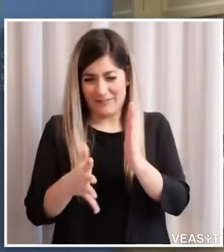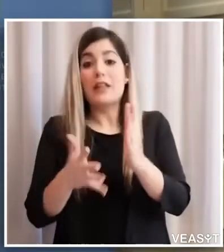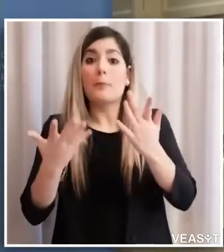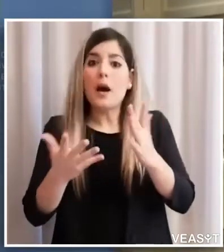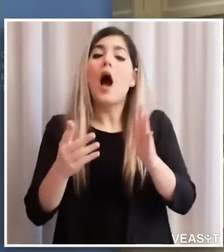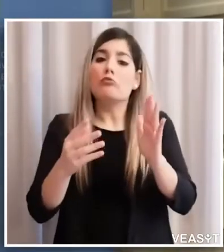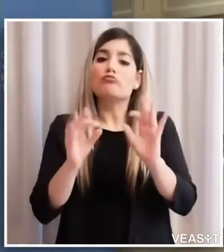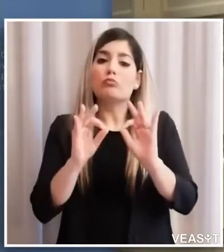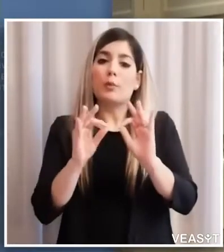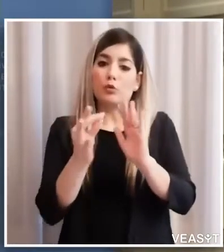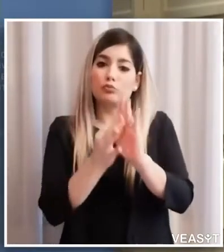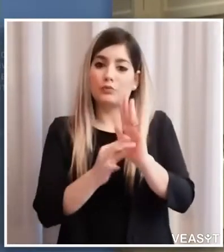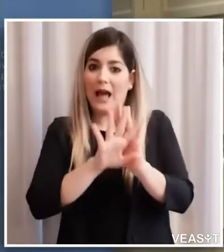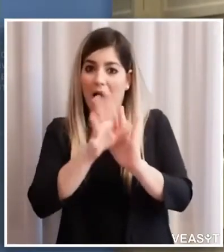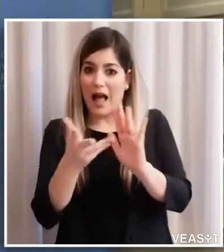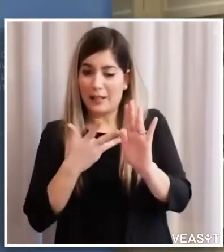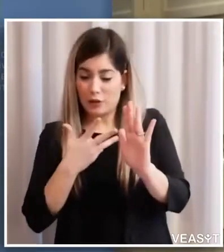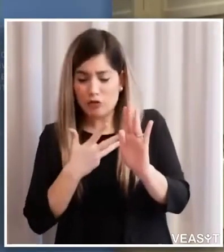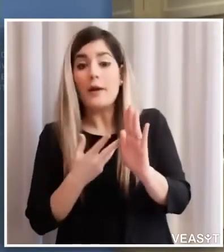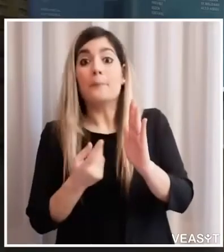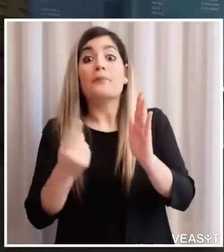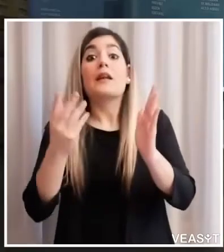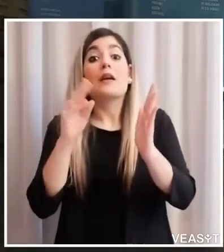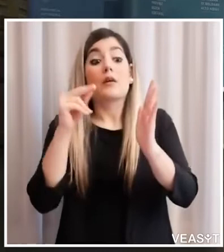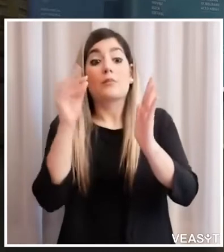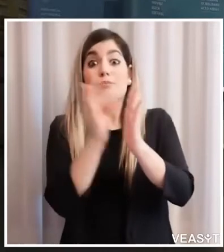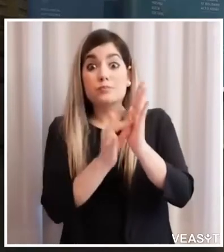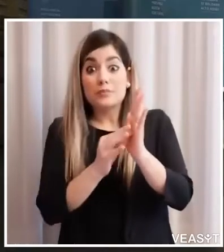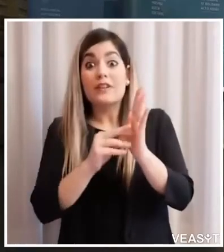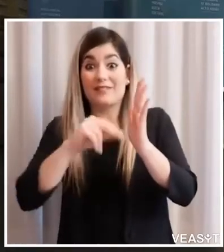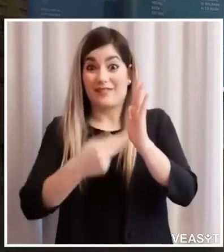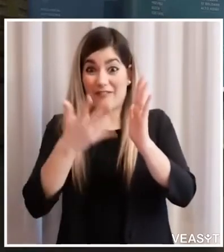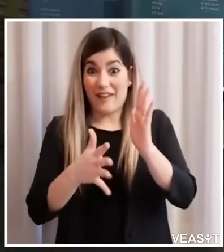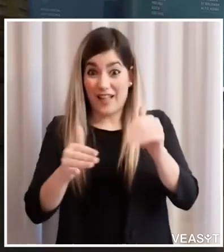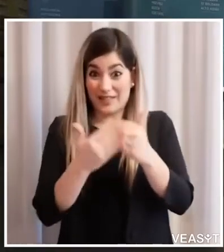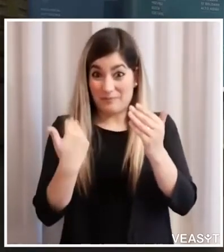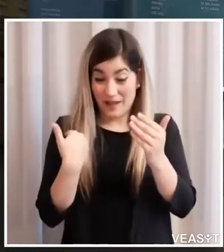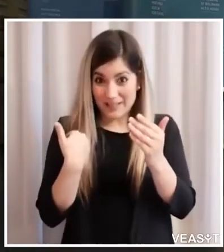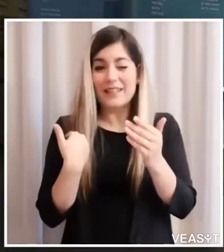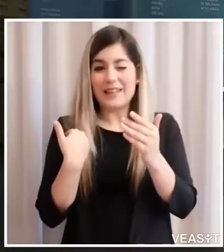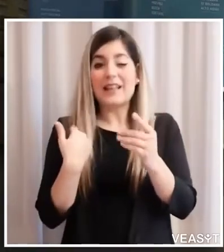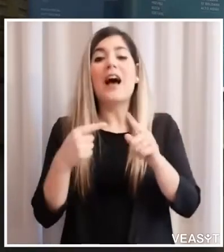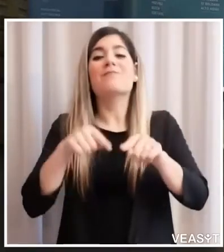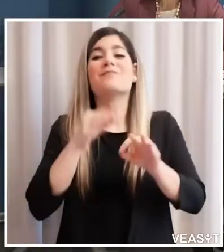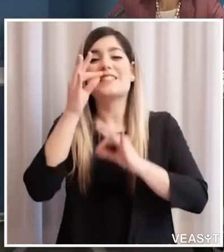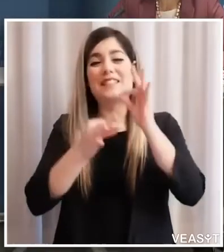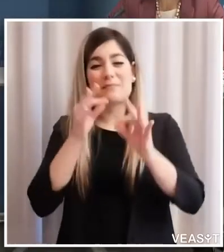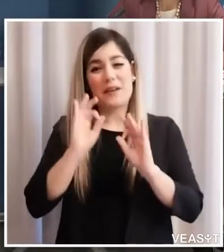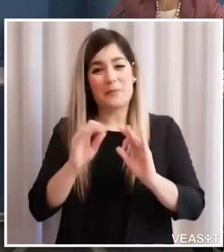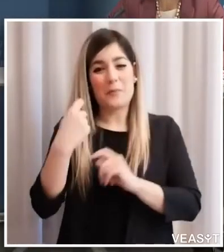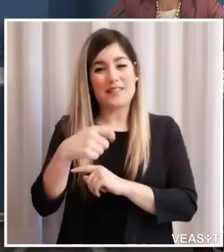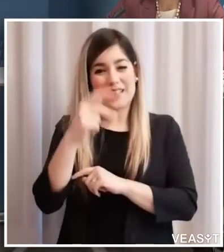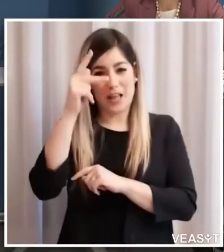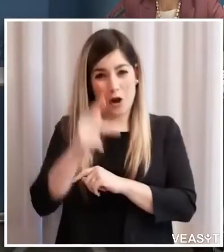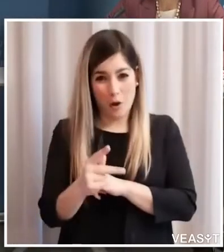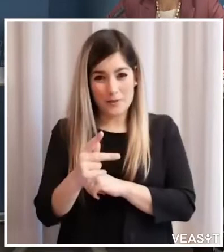centro della conferenza stampa di oggi pomeriggio, alla quale prendono parte il Presidente della provincia Arno Kompatscher e l'assessore